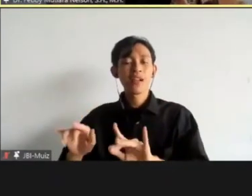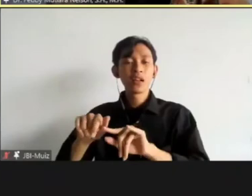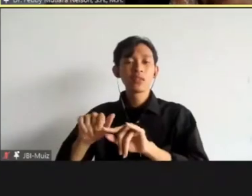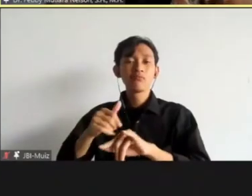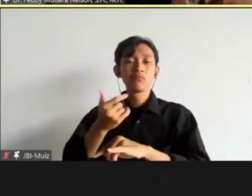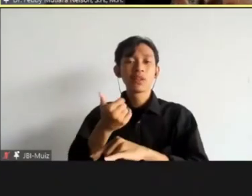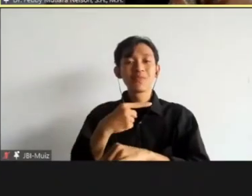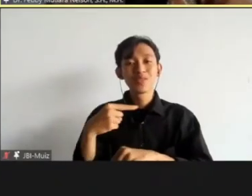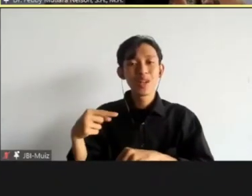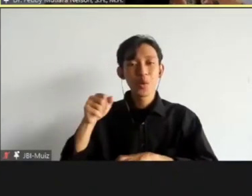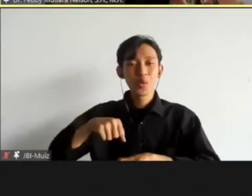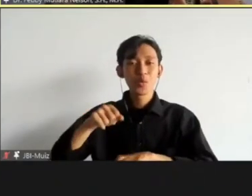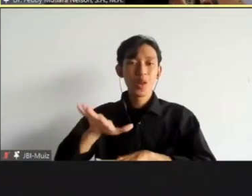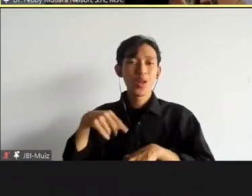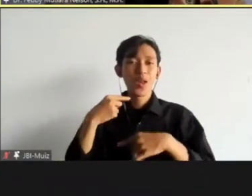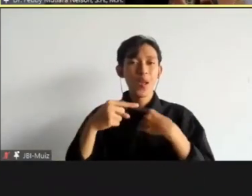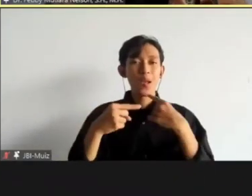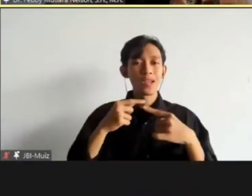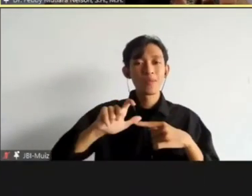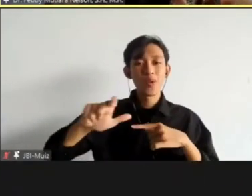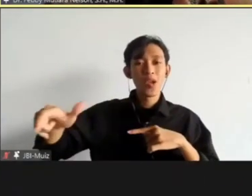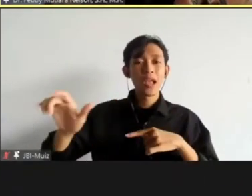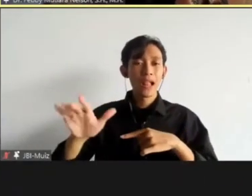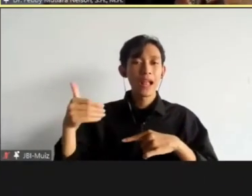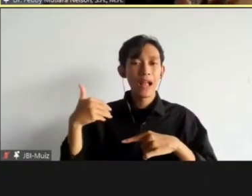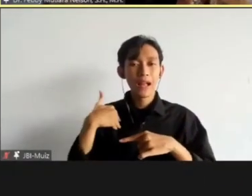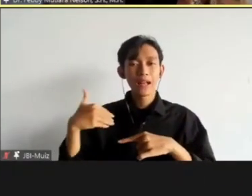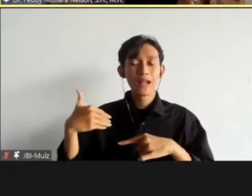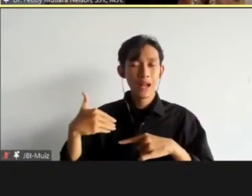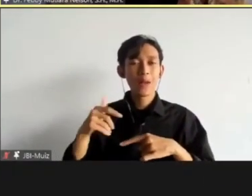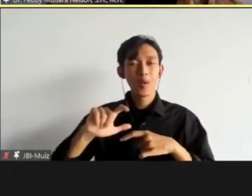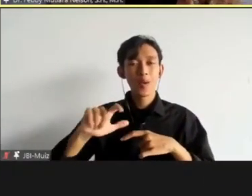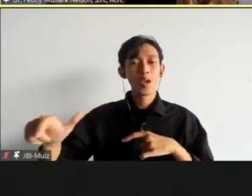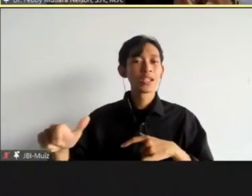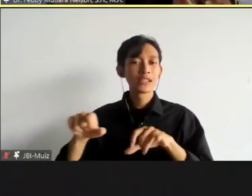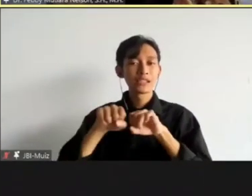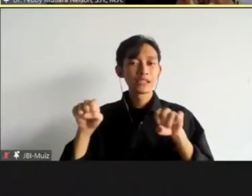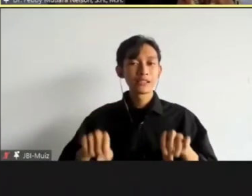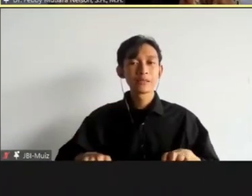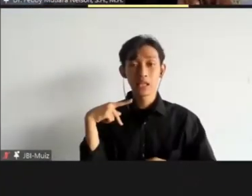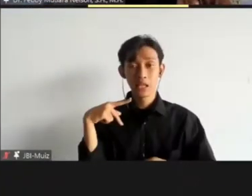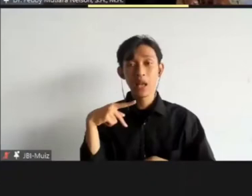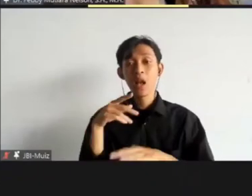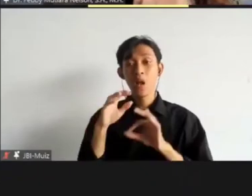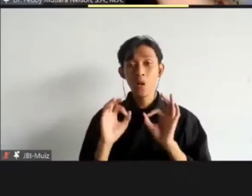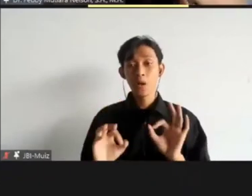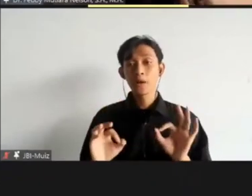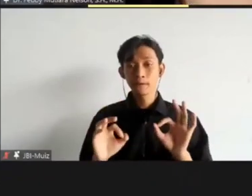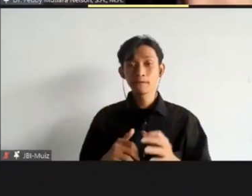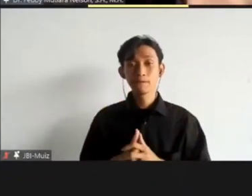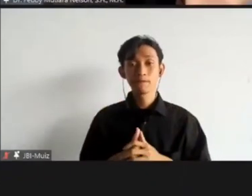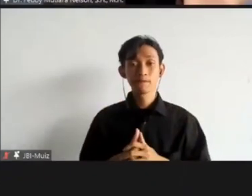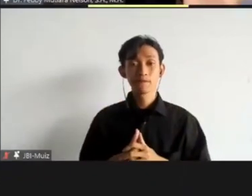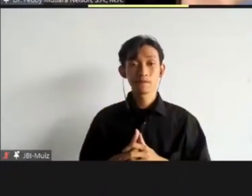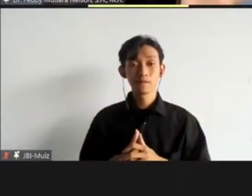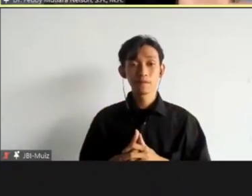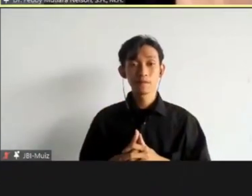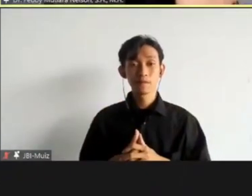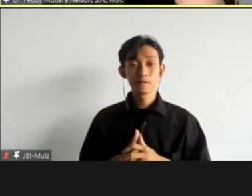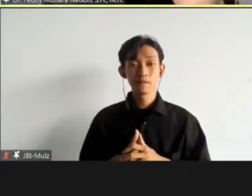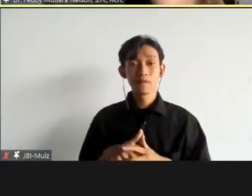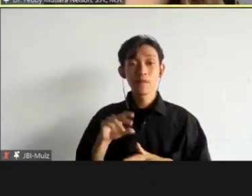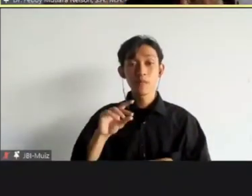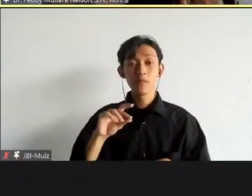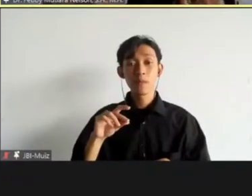atau menegosiasikan proses yang akan ada di dalam satu proses sistem peradilan pidana. Restoratif justice